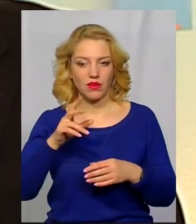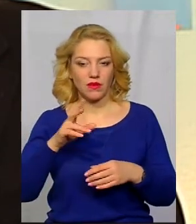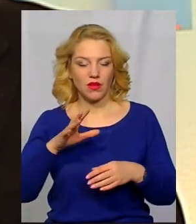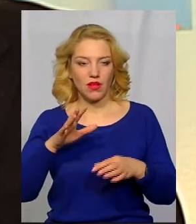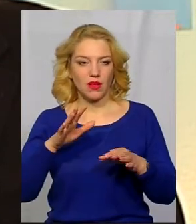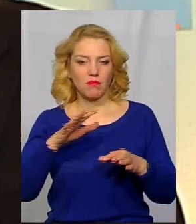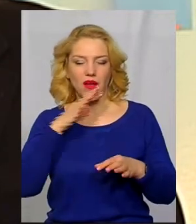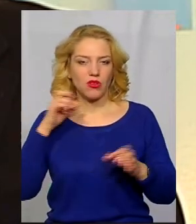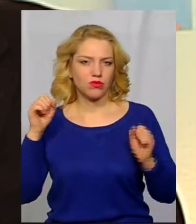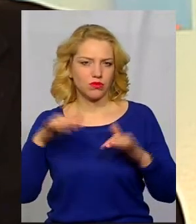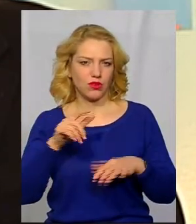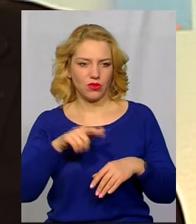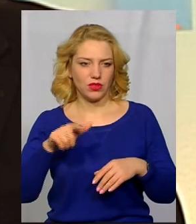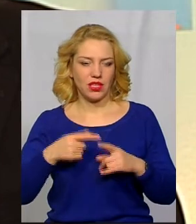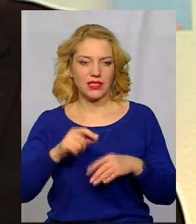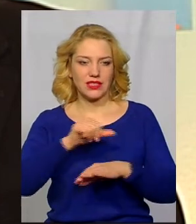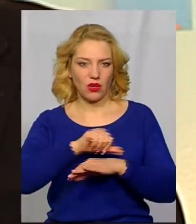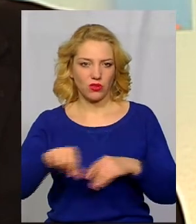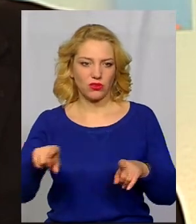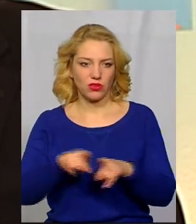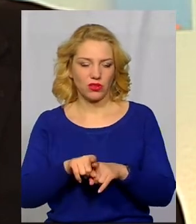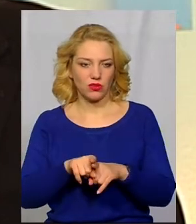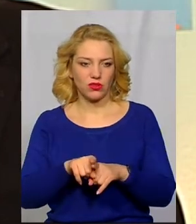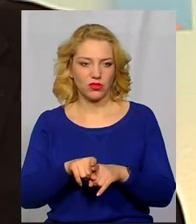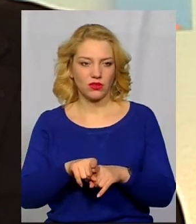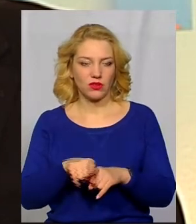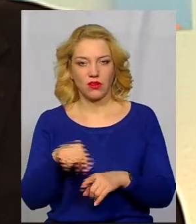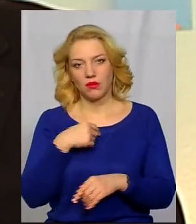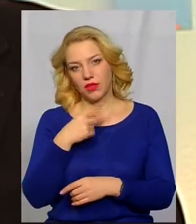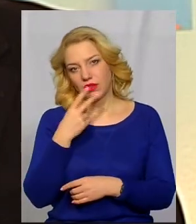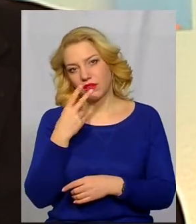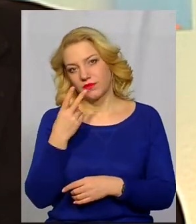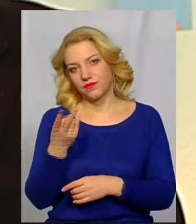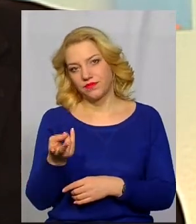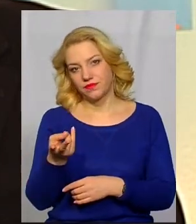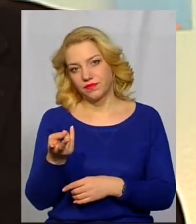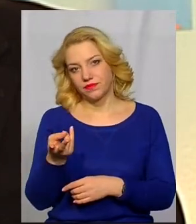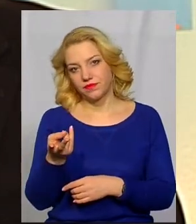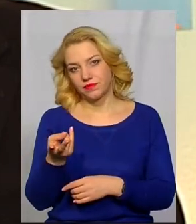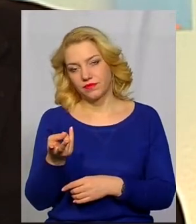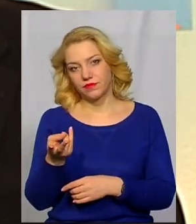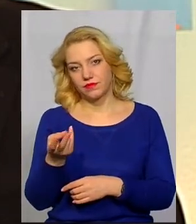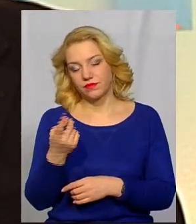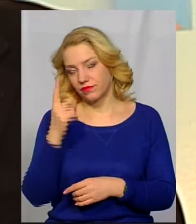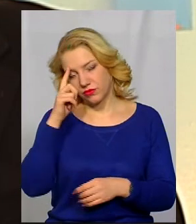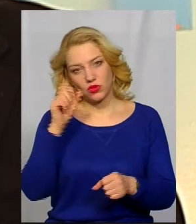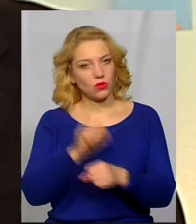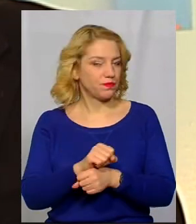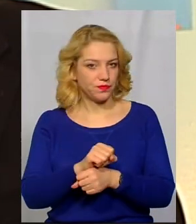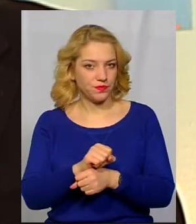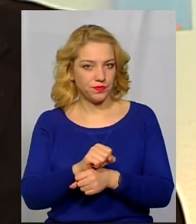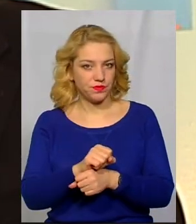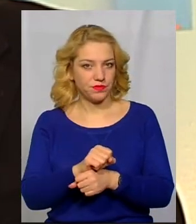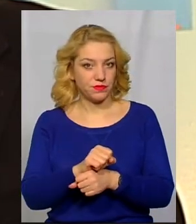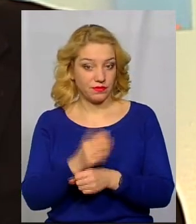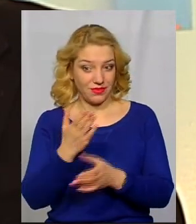людей. Зі всієї України і за кордону в тому числі. Ми так сиділи, і в нас був штопор. Тому що